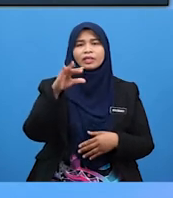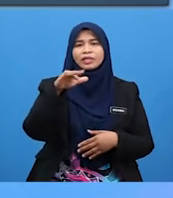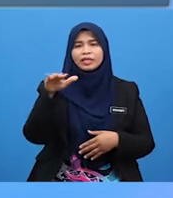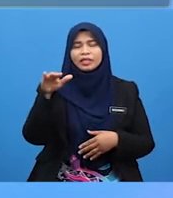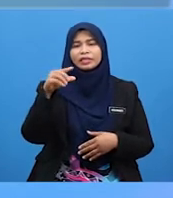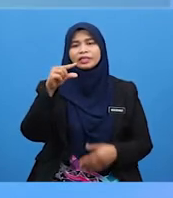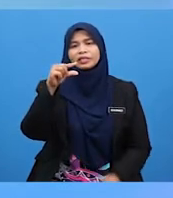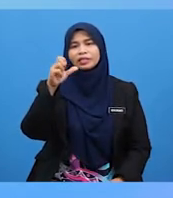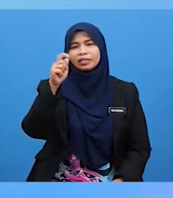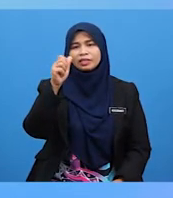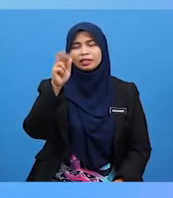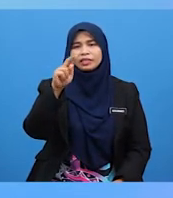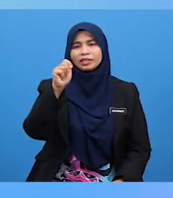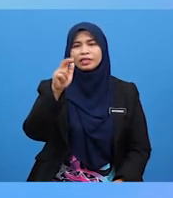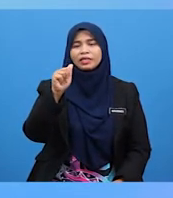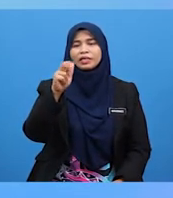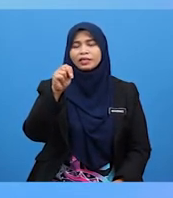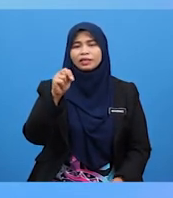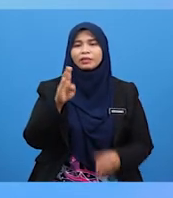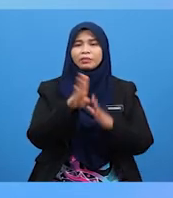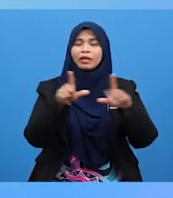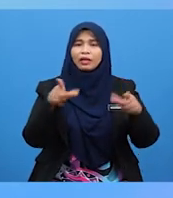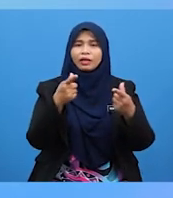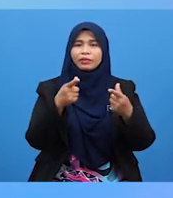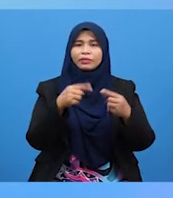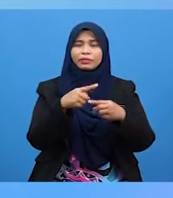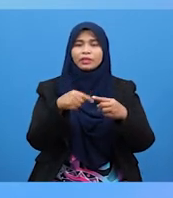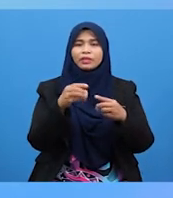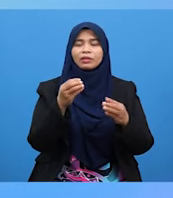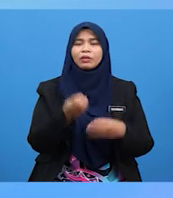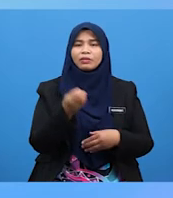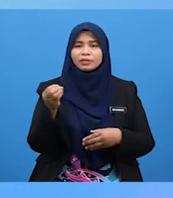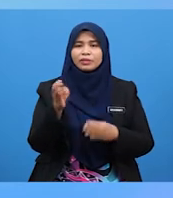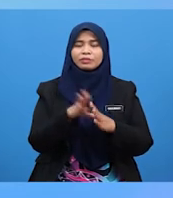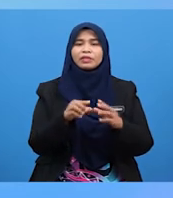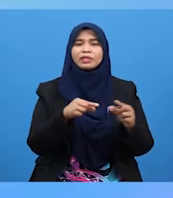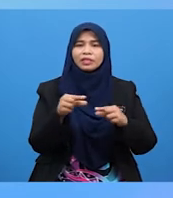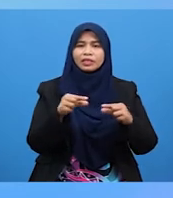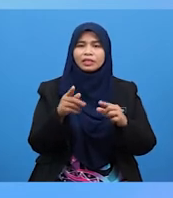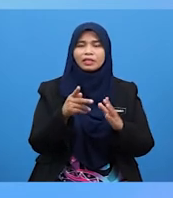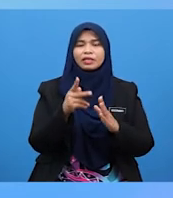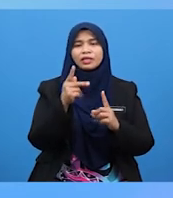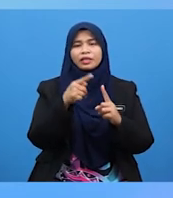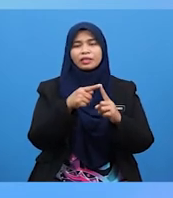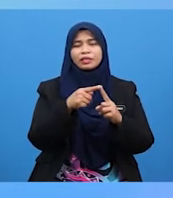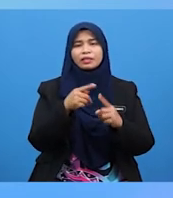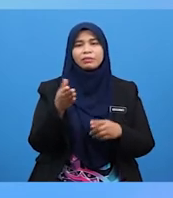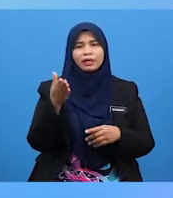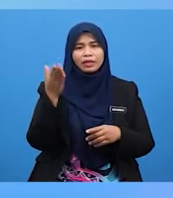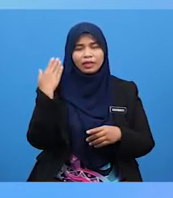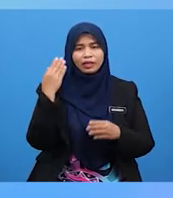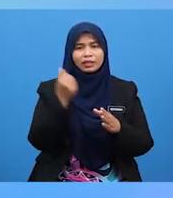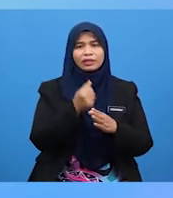Getaran berlaku apabila objek bergerak ke belakang atau ke hadapan